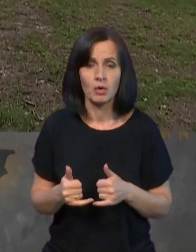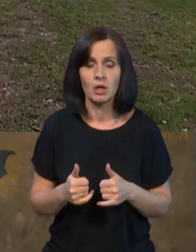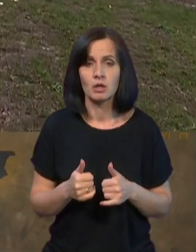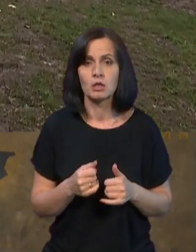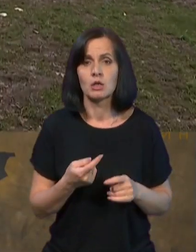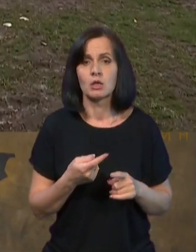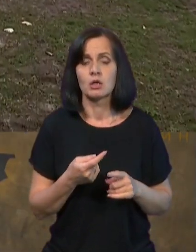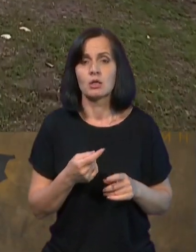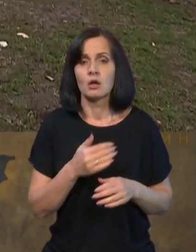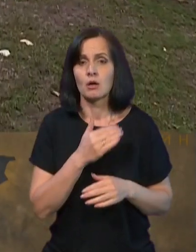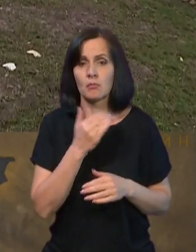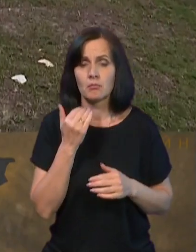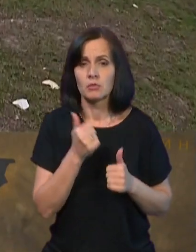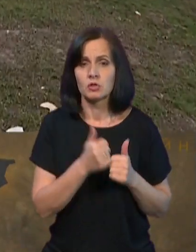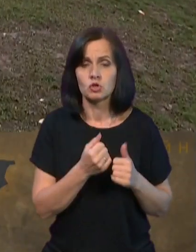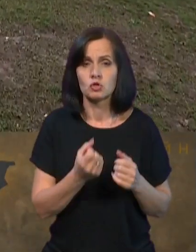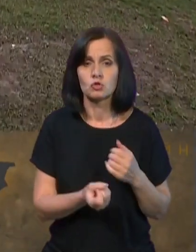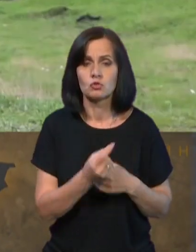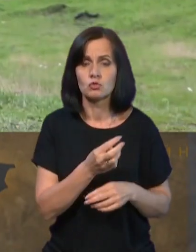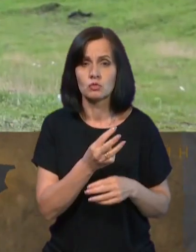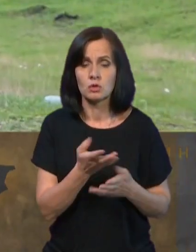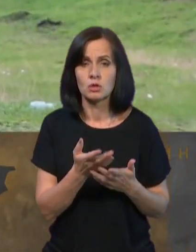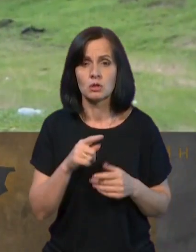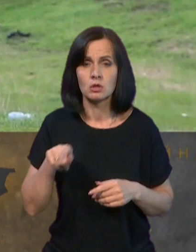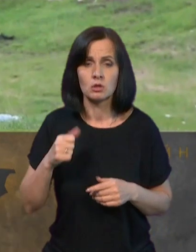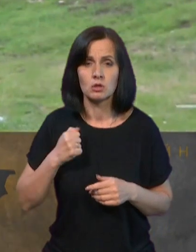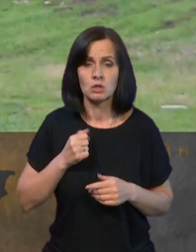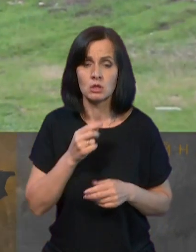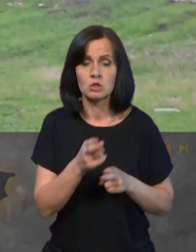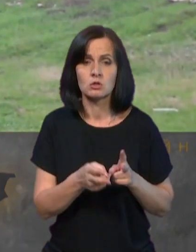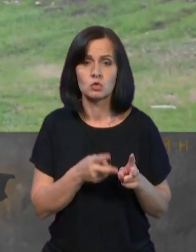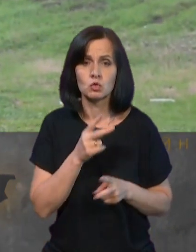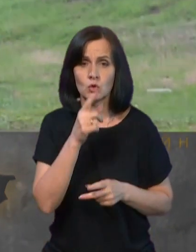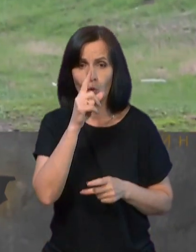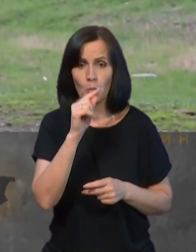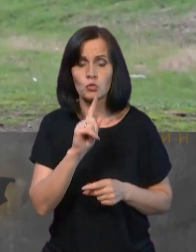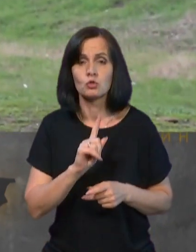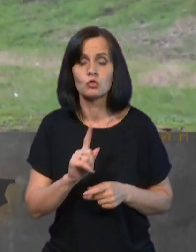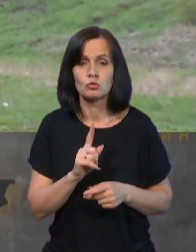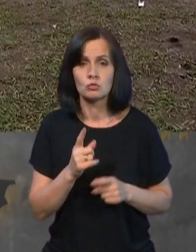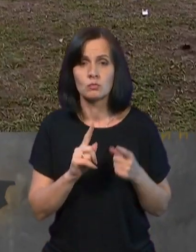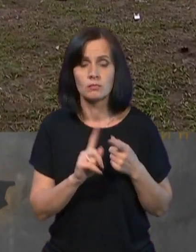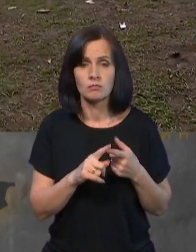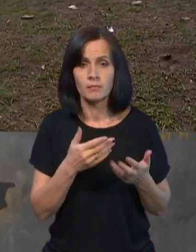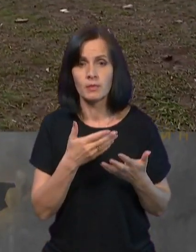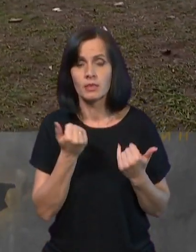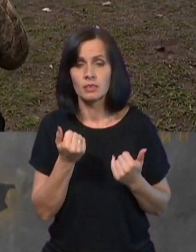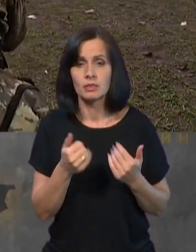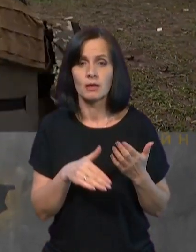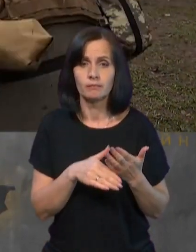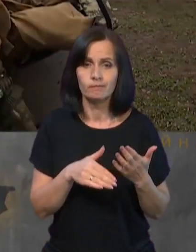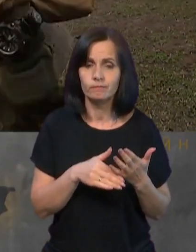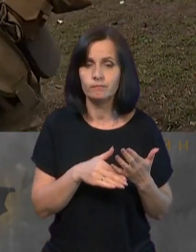раз по разу з'являється відео, де мобілізовані скаржаться Путіну на те, що, а, немає засобів